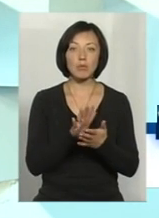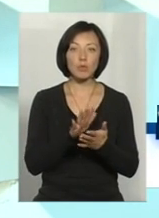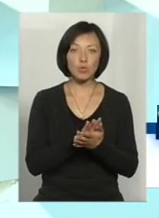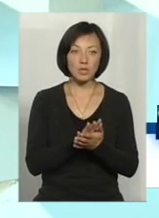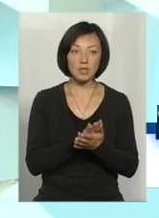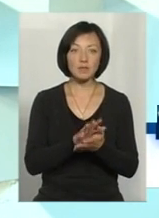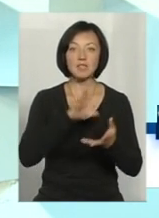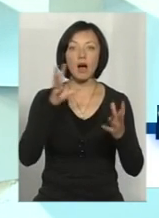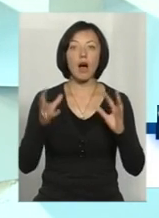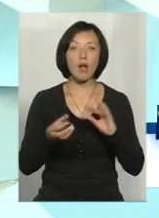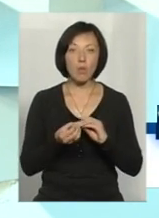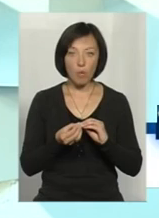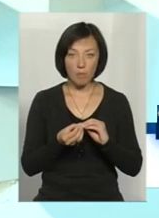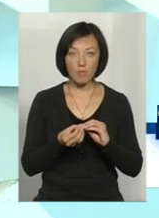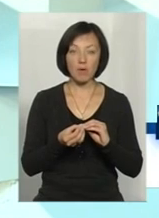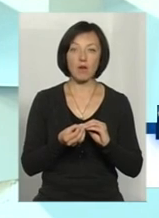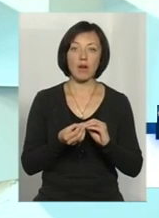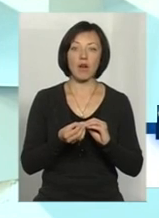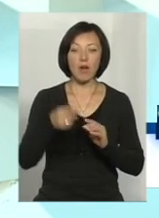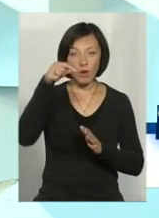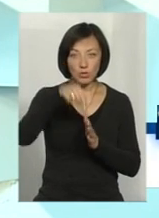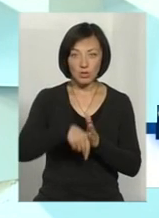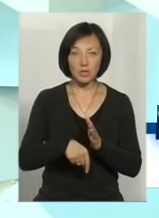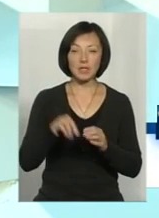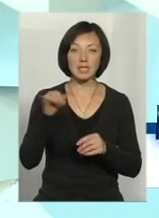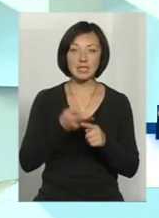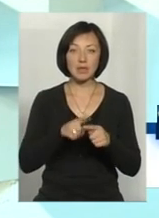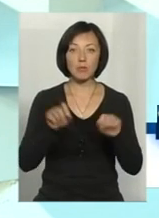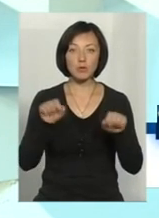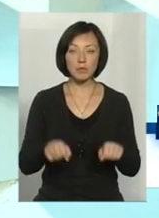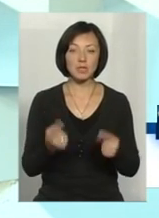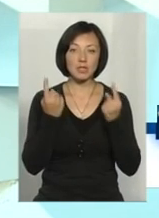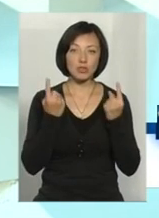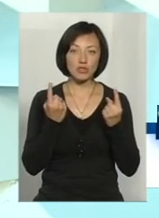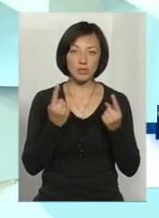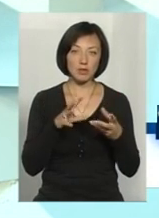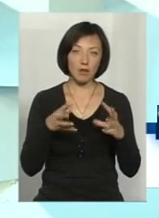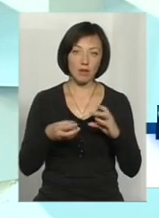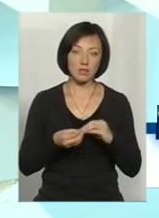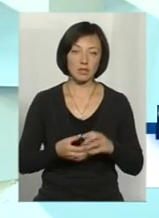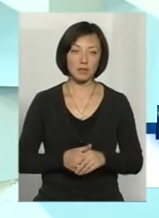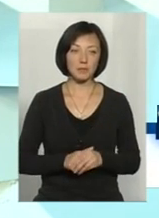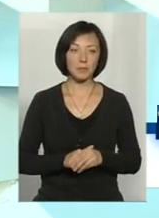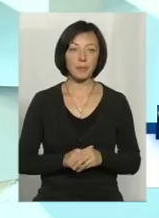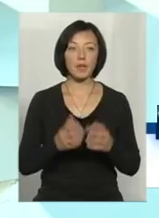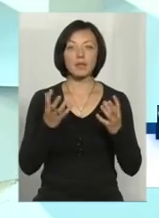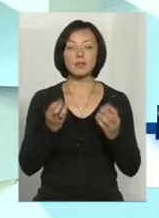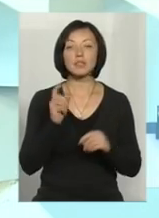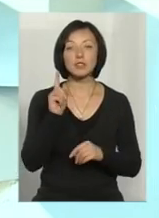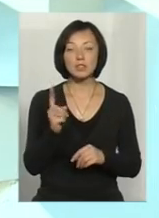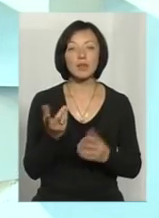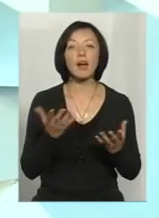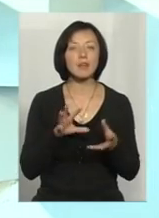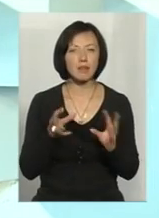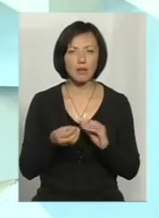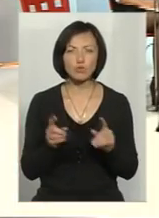взагалом, артезіанського, тому числі водоносного горизонту, і це може мати значні наслідки. До реті, які